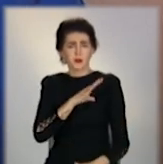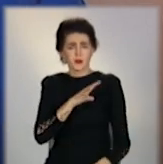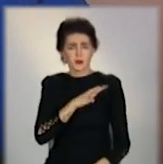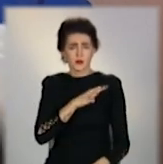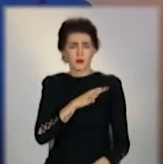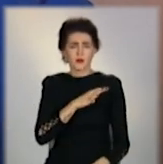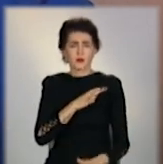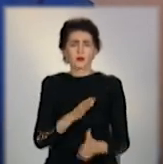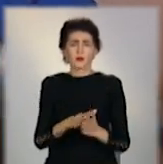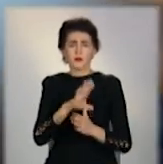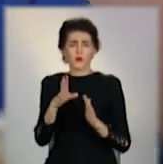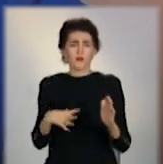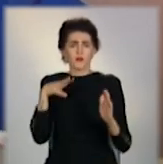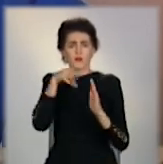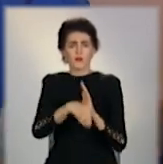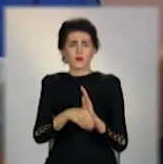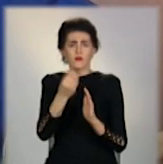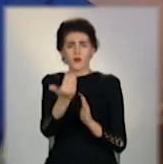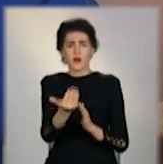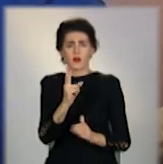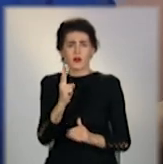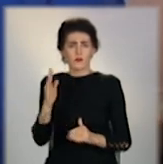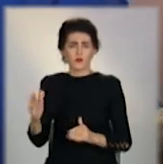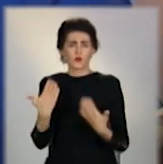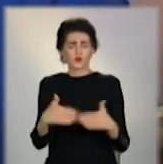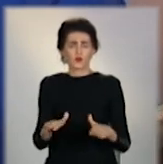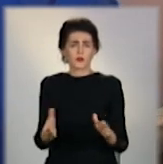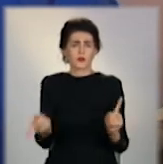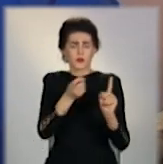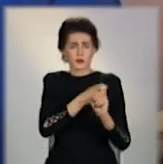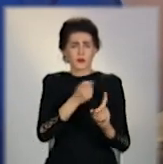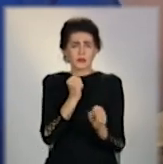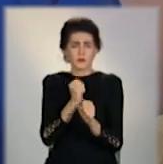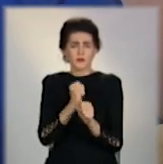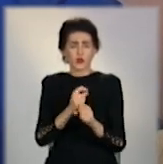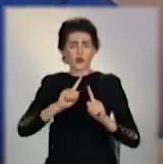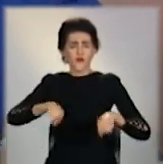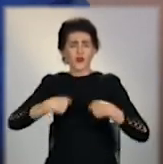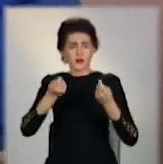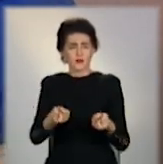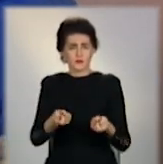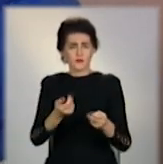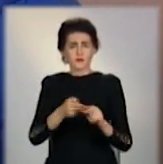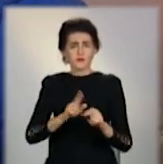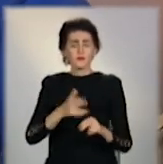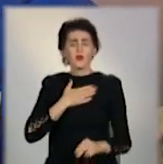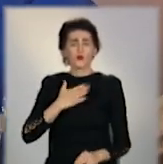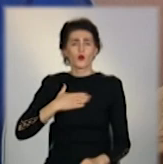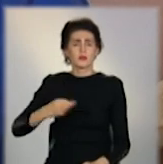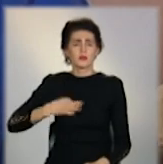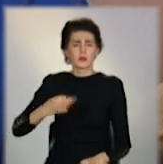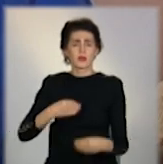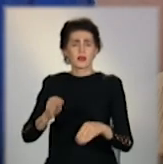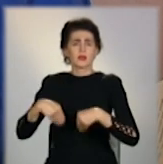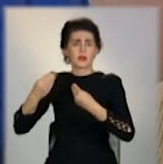заложені, ваша квартира, була вже зроблена довереність. Якби мій сын дал